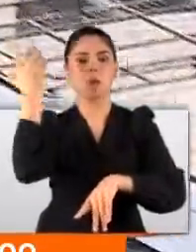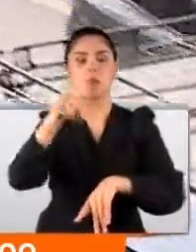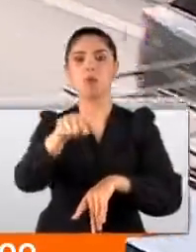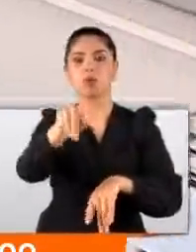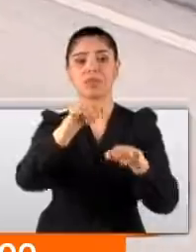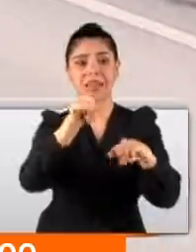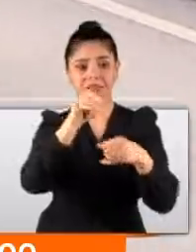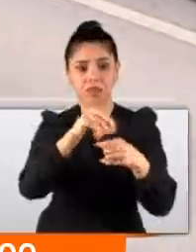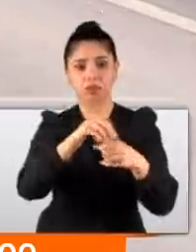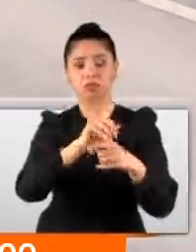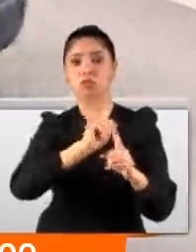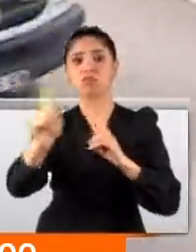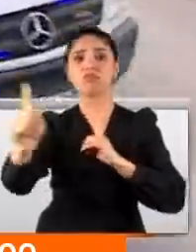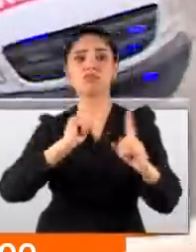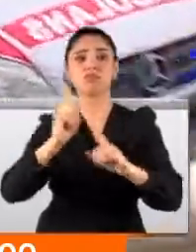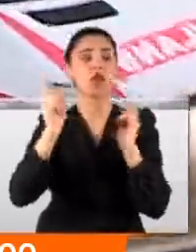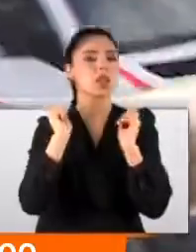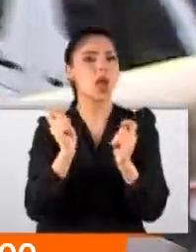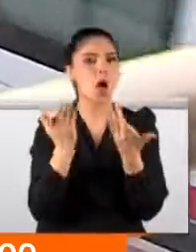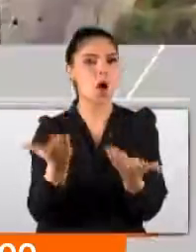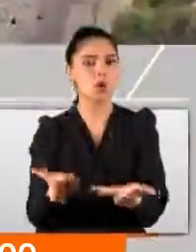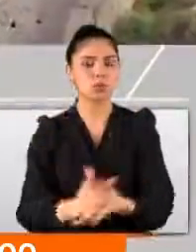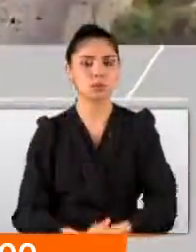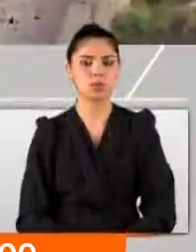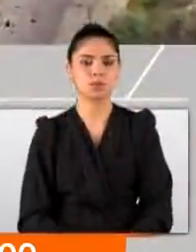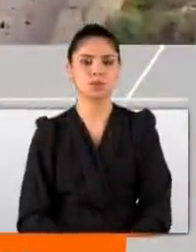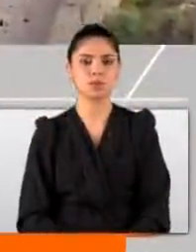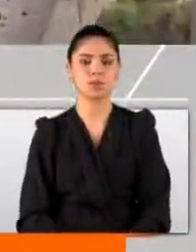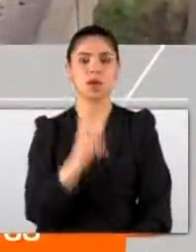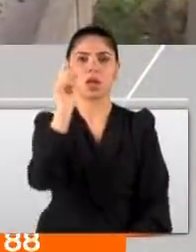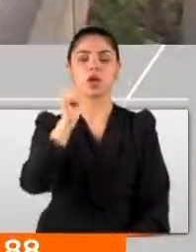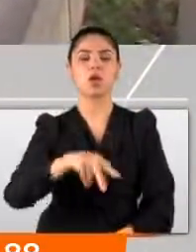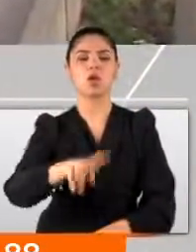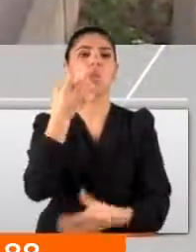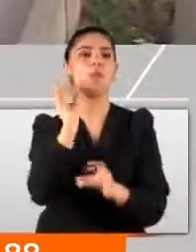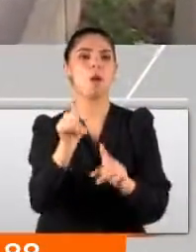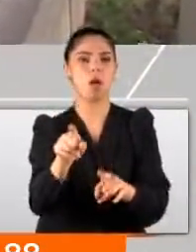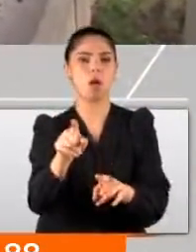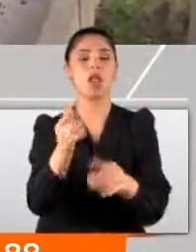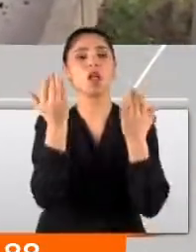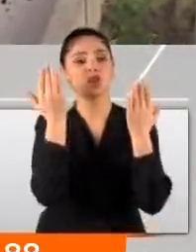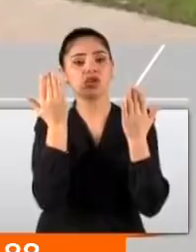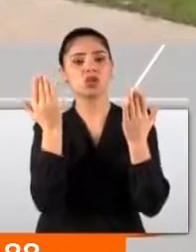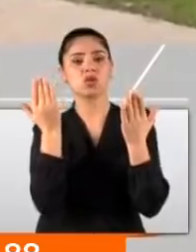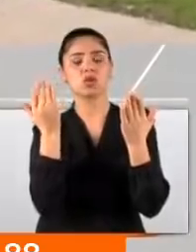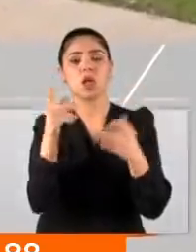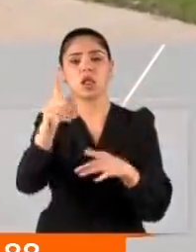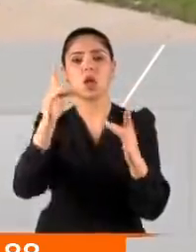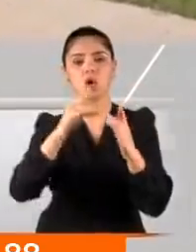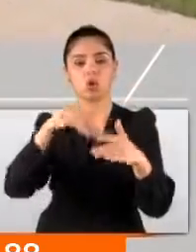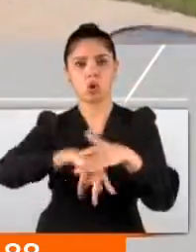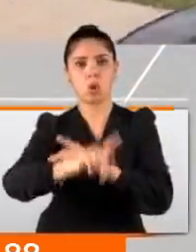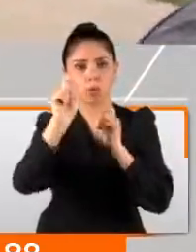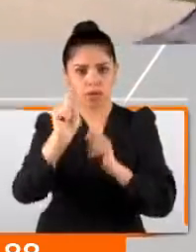bu trafik yoğunluğunda ilerlemekte güçlük çekiyor. Bu yol iki gündür böyle. İnşallah alt geçit yapılacak.